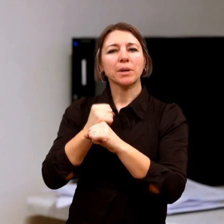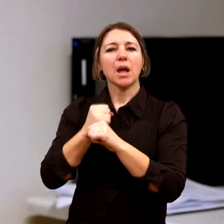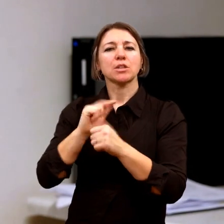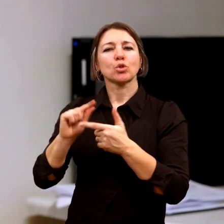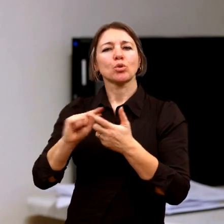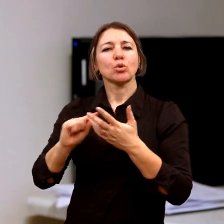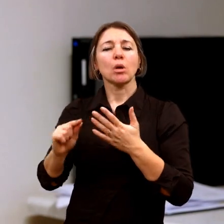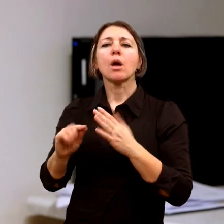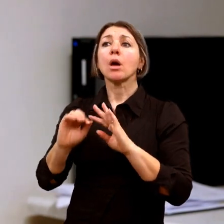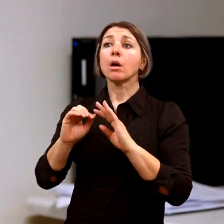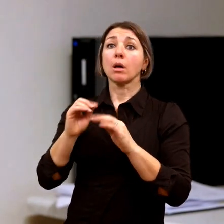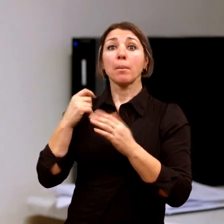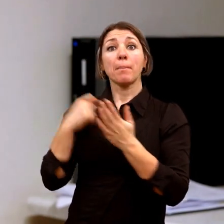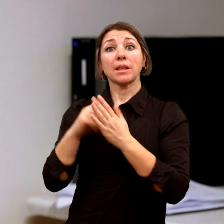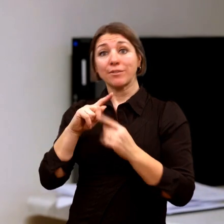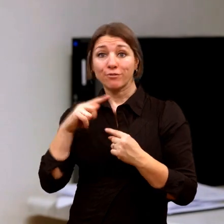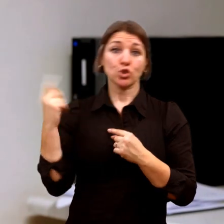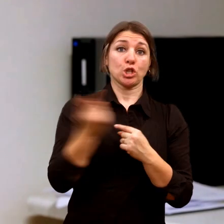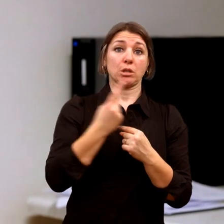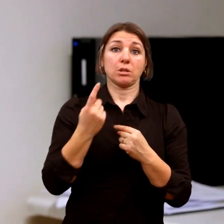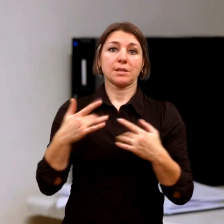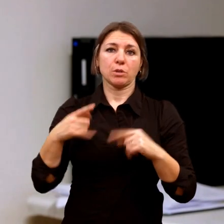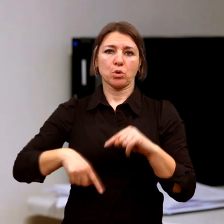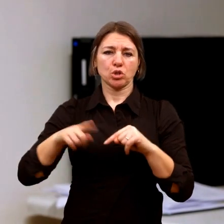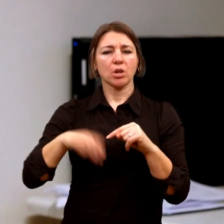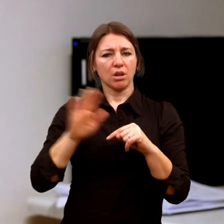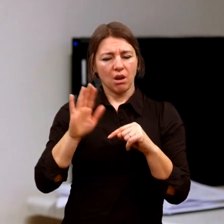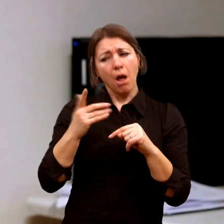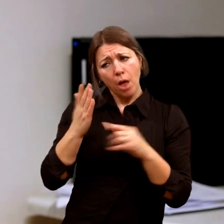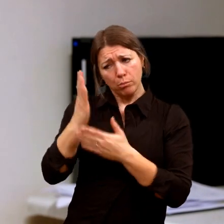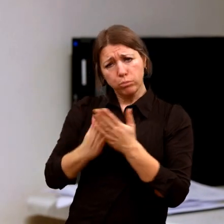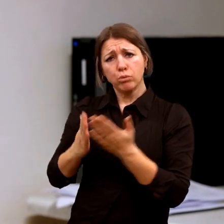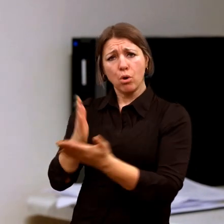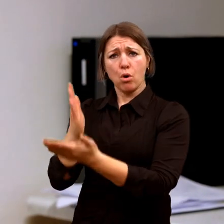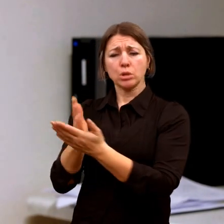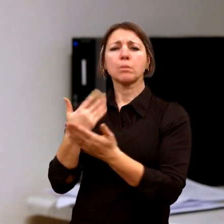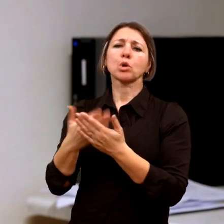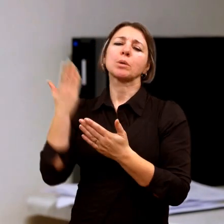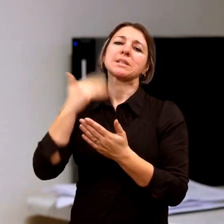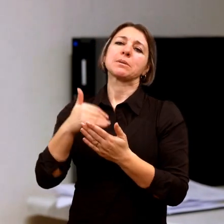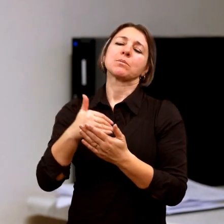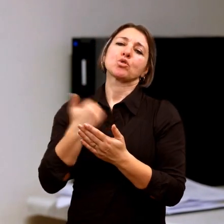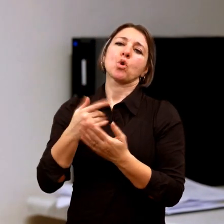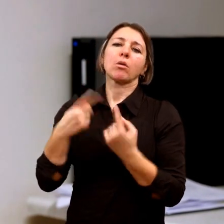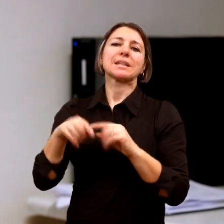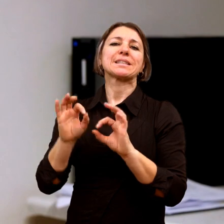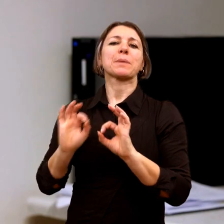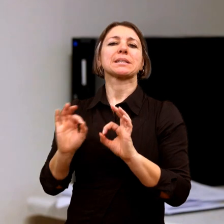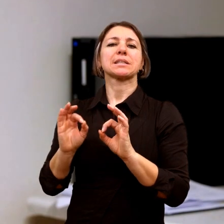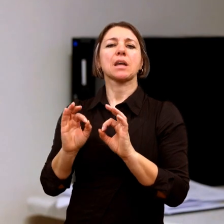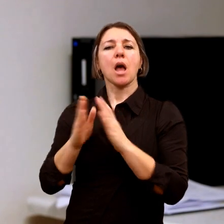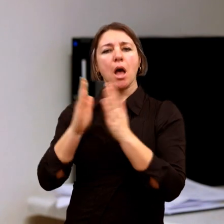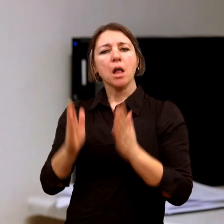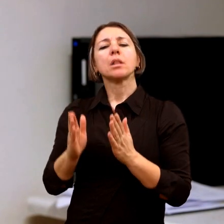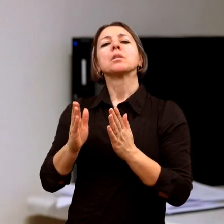se to všech skupin, ale některých dětí, některých skupin se to týká výraznit. Takže v těch speciálních školách podporujou tyto rozvoj